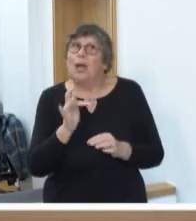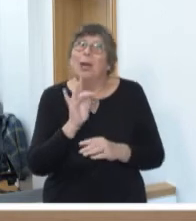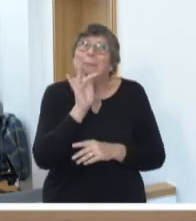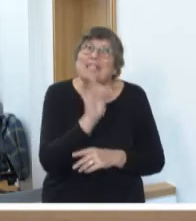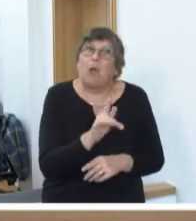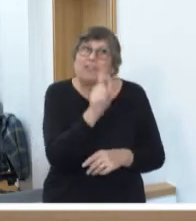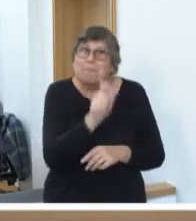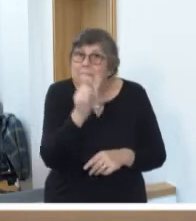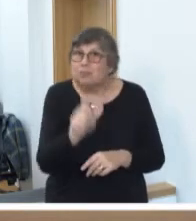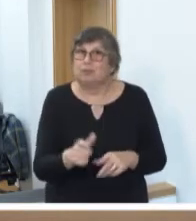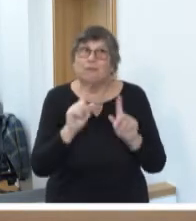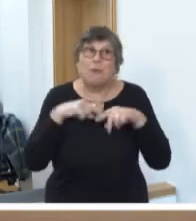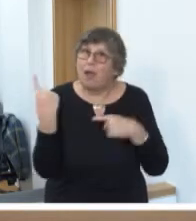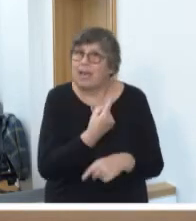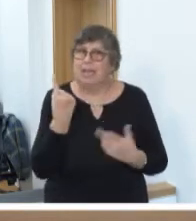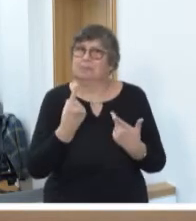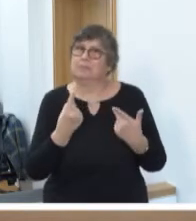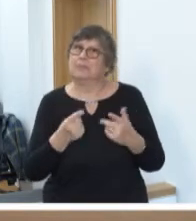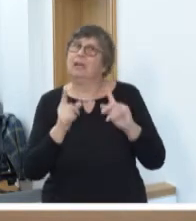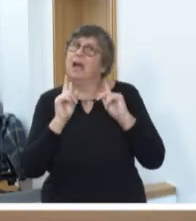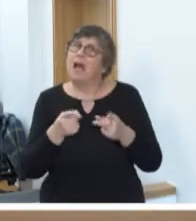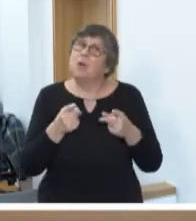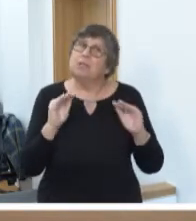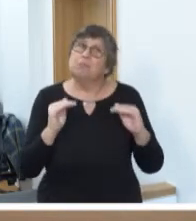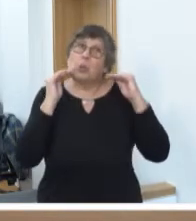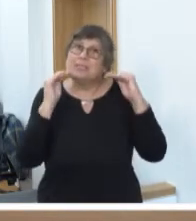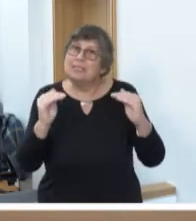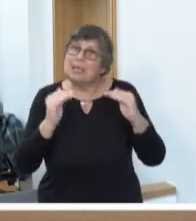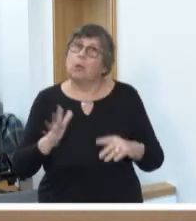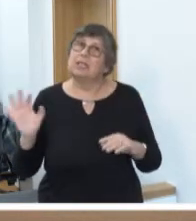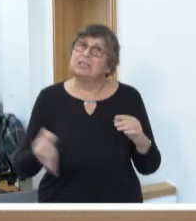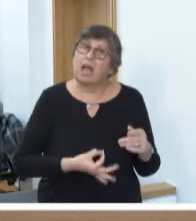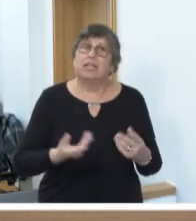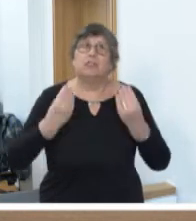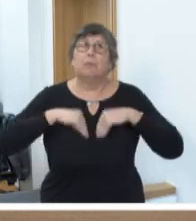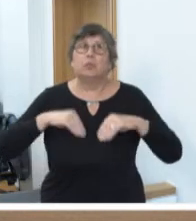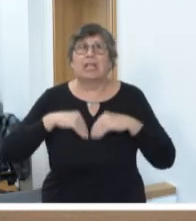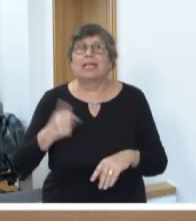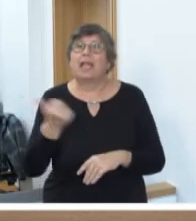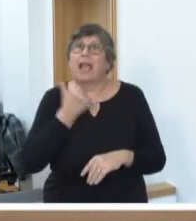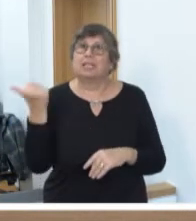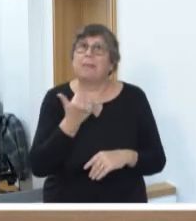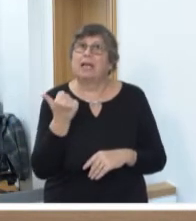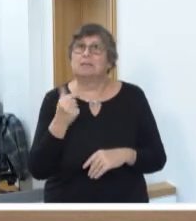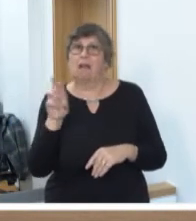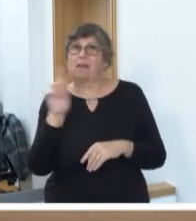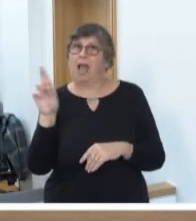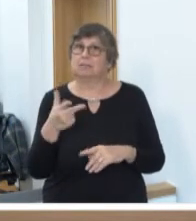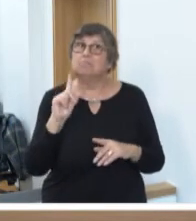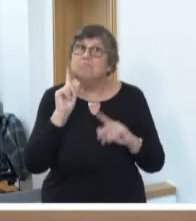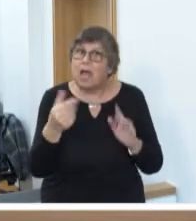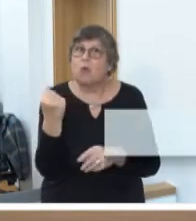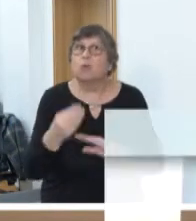Mit dem Gesetz wird zudem die wichtige Position des Saarländischen Psychiatrie-Expertenrates gestern. Auch das